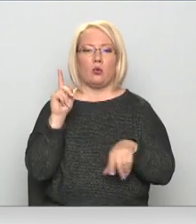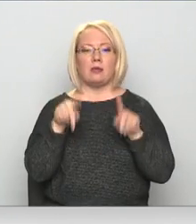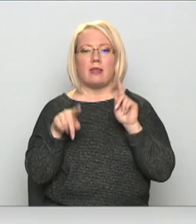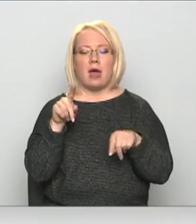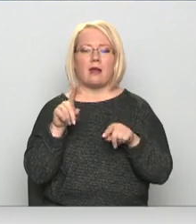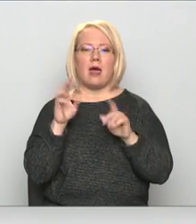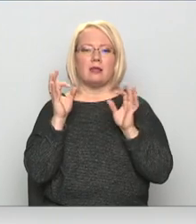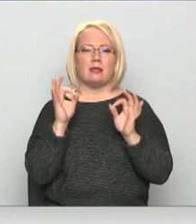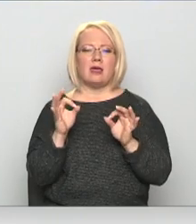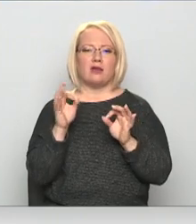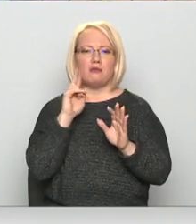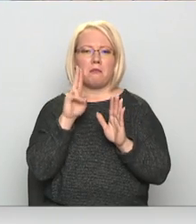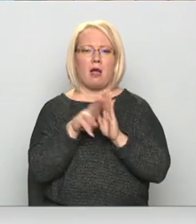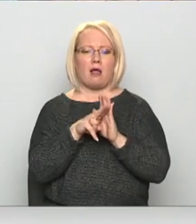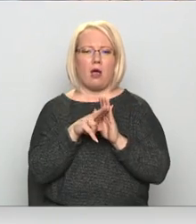pakļauta cietasirdībai.